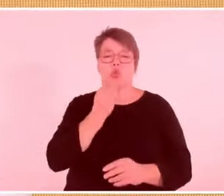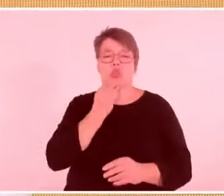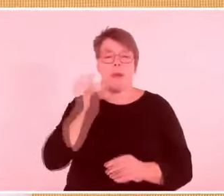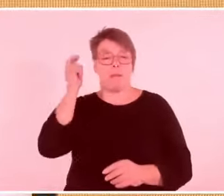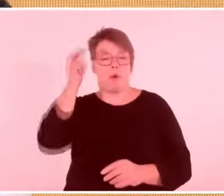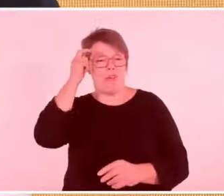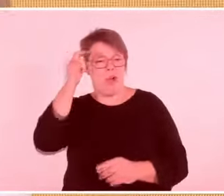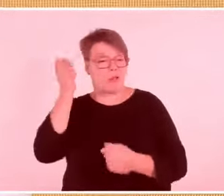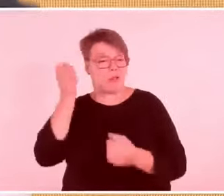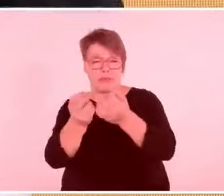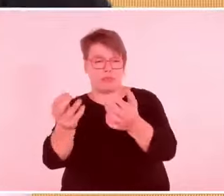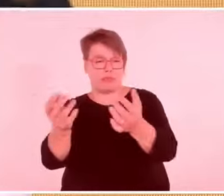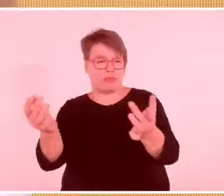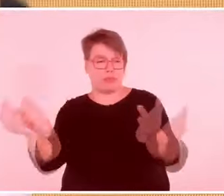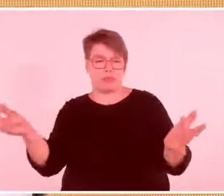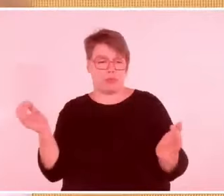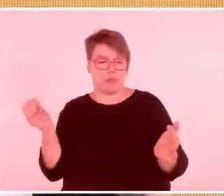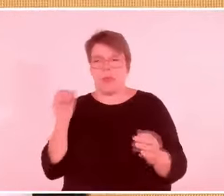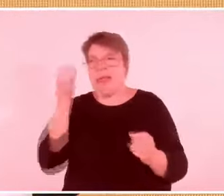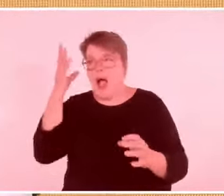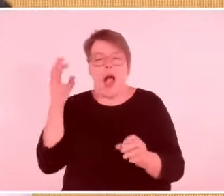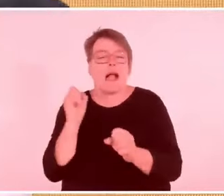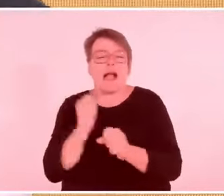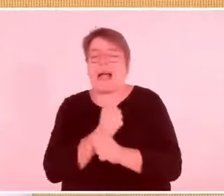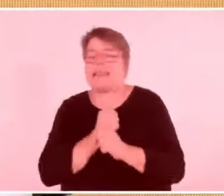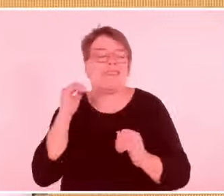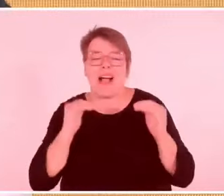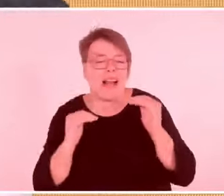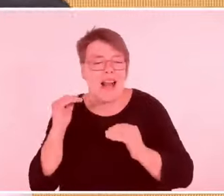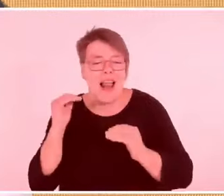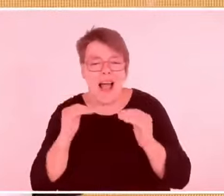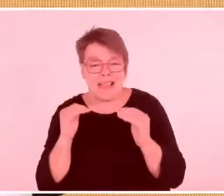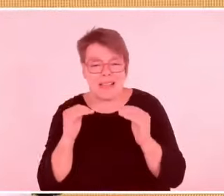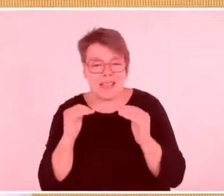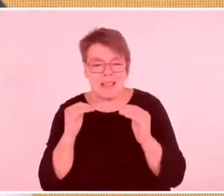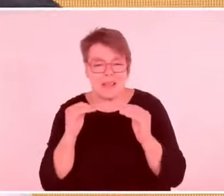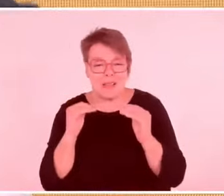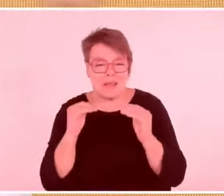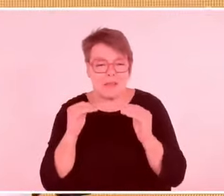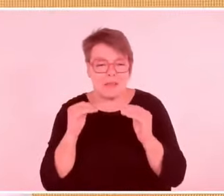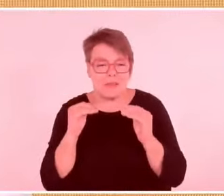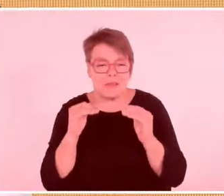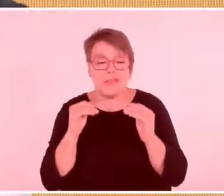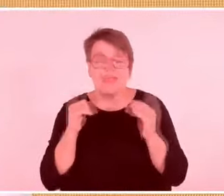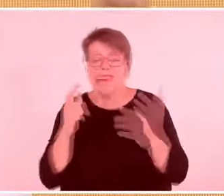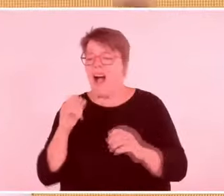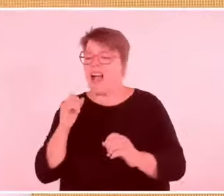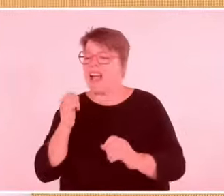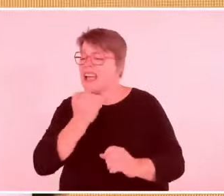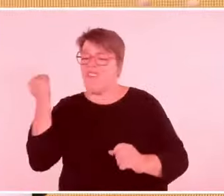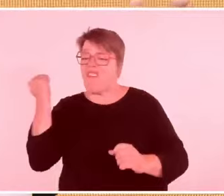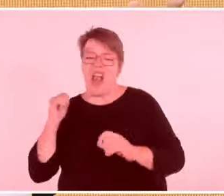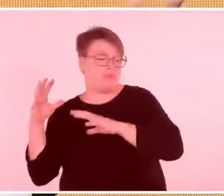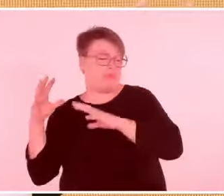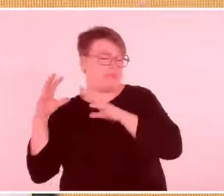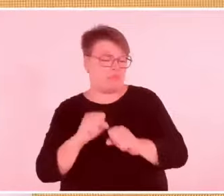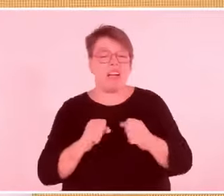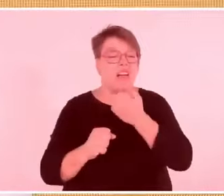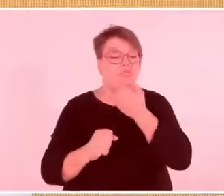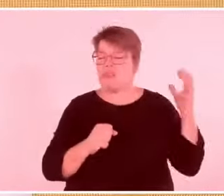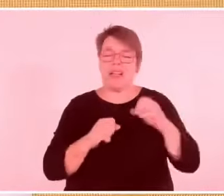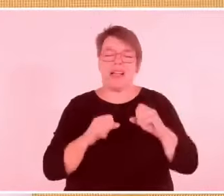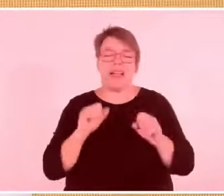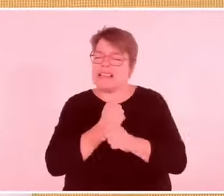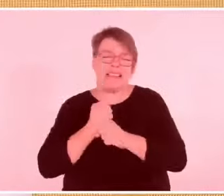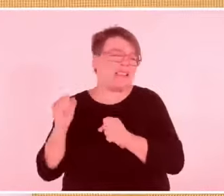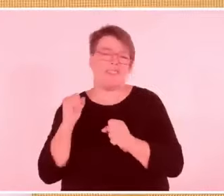Man kann diesen Akt der Gewalt nicht vergleichen. Hamas, der Angriff von Hamas ist natürlich rücksichtslos gewesen,